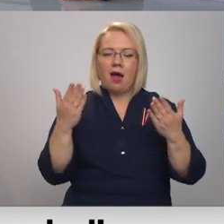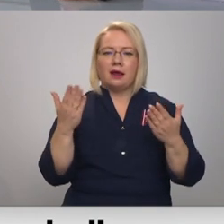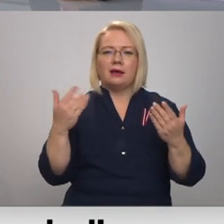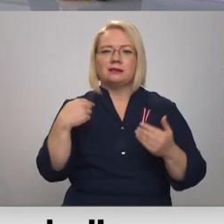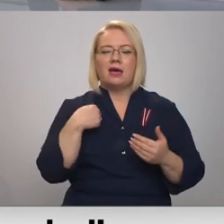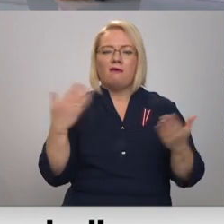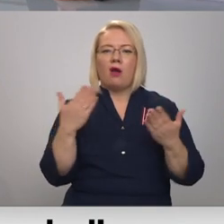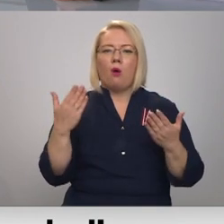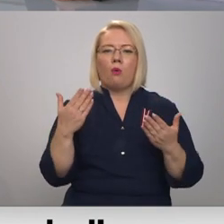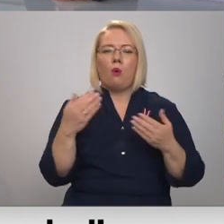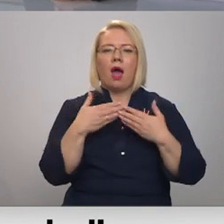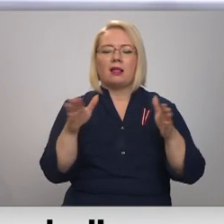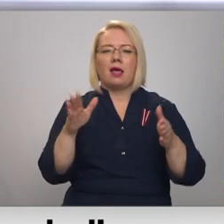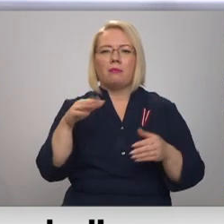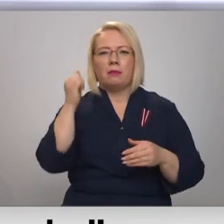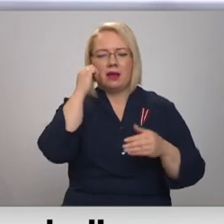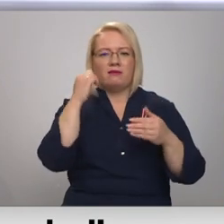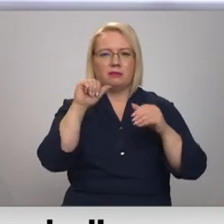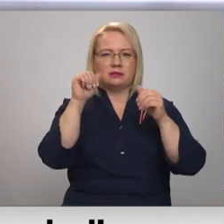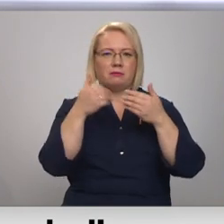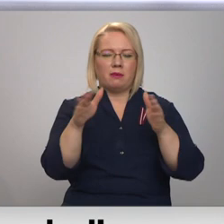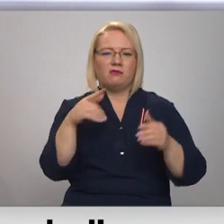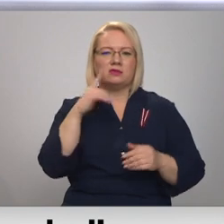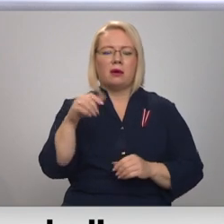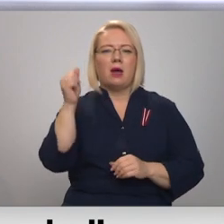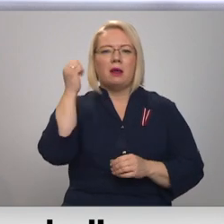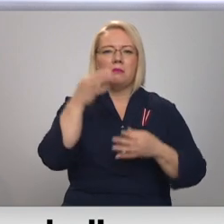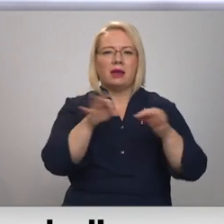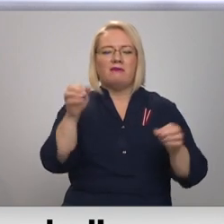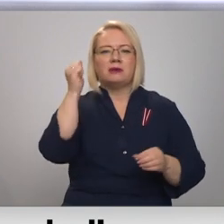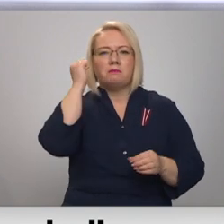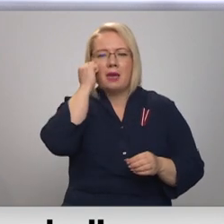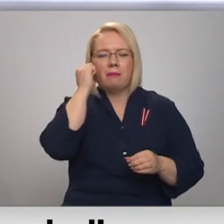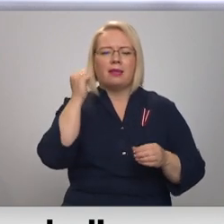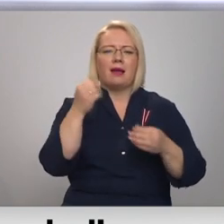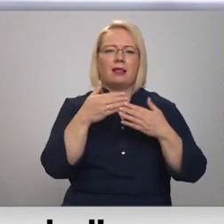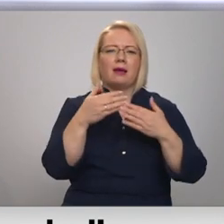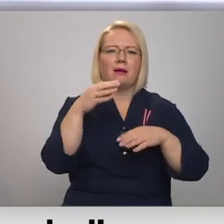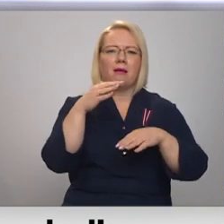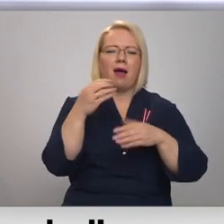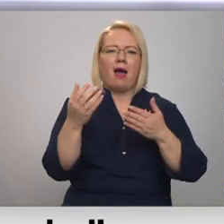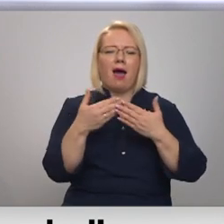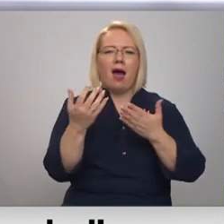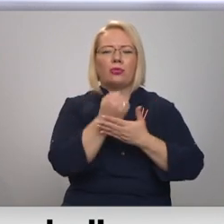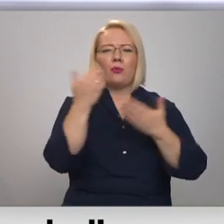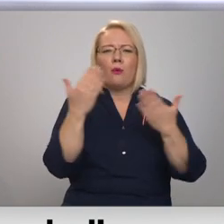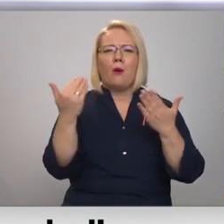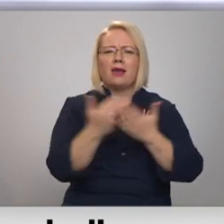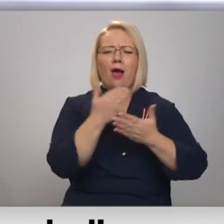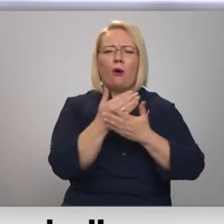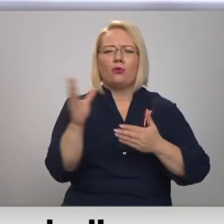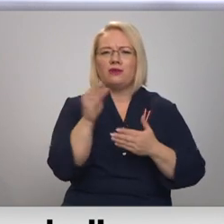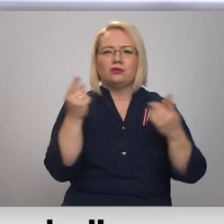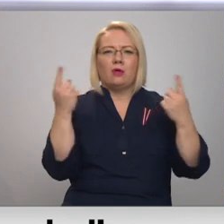tiešām pārsteidzoši par brīvības piemnieku? Ar brīvības piemnieku, lai atklāt kaut ko jaunu nepārtraukt. Katreiz, kad uz viņa uzmanīgi paskaties. Nevis tā